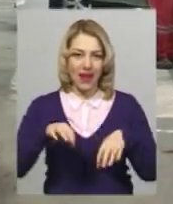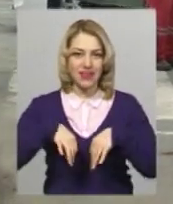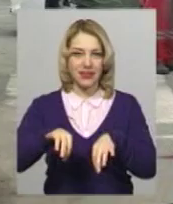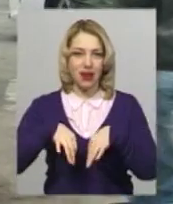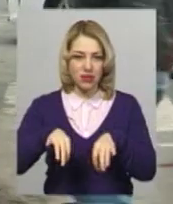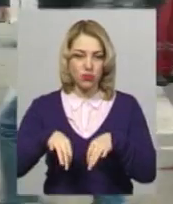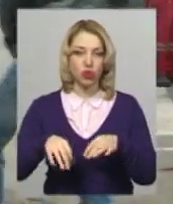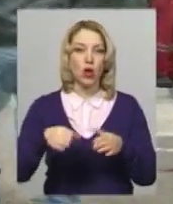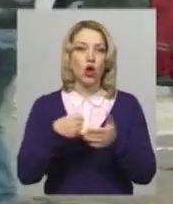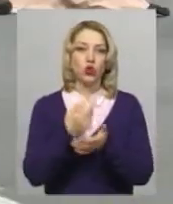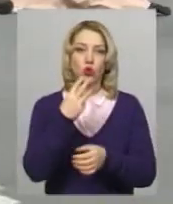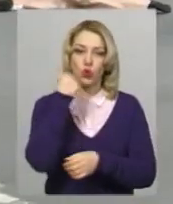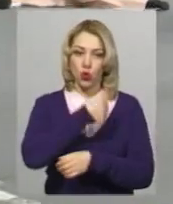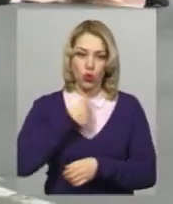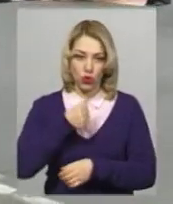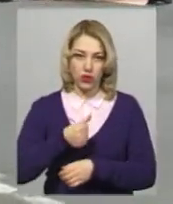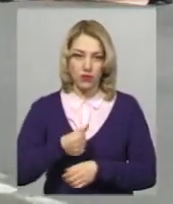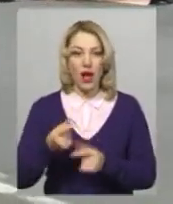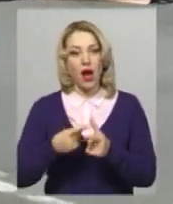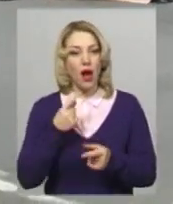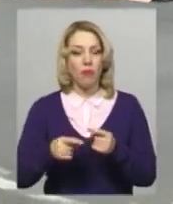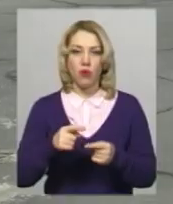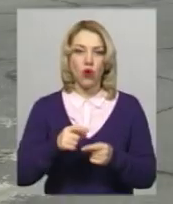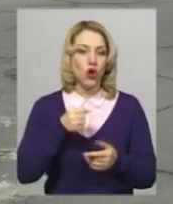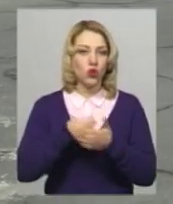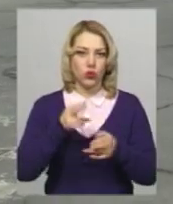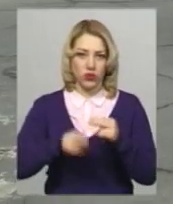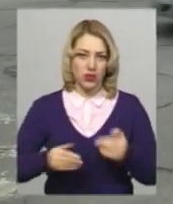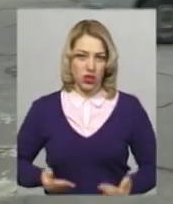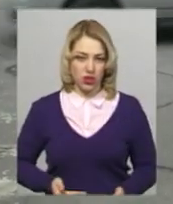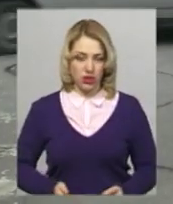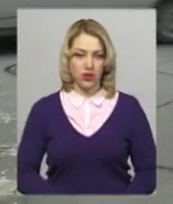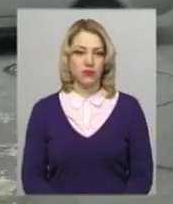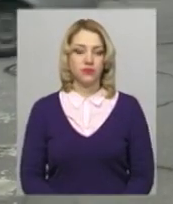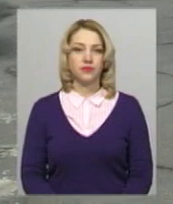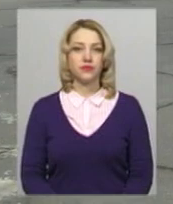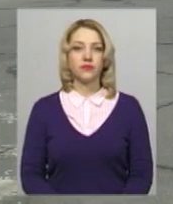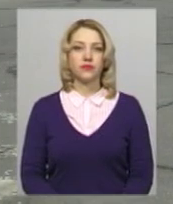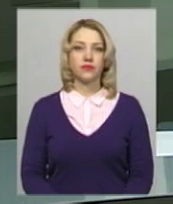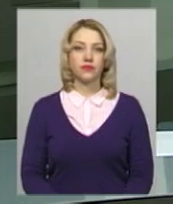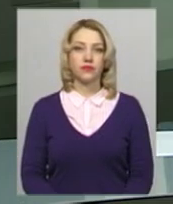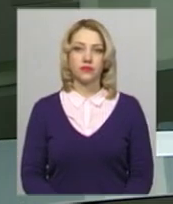строк до 3 років або безстроково. Леся Боровець, Юрій Чорний. Новини Подільна Центр.